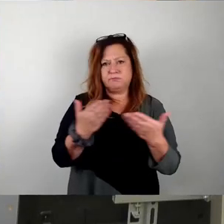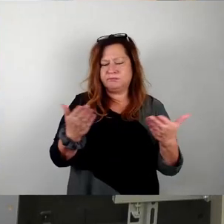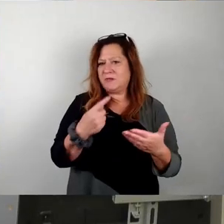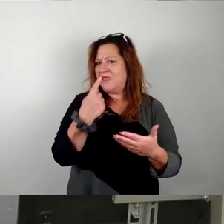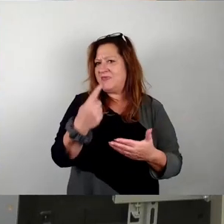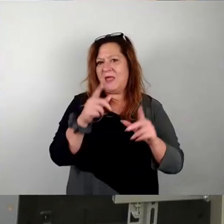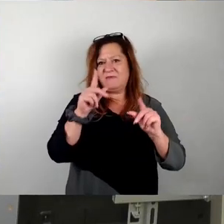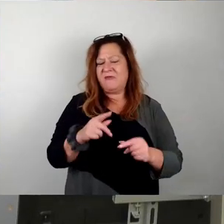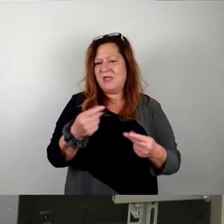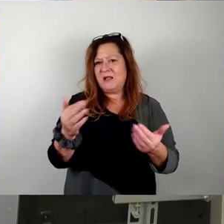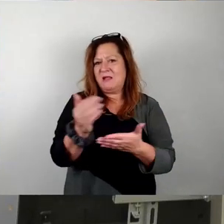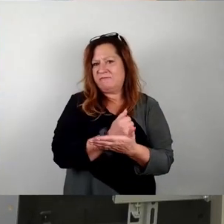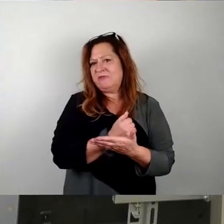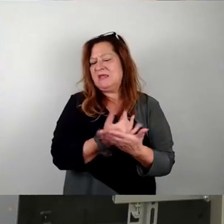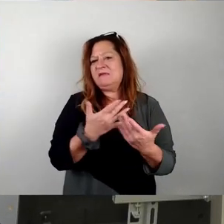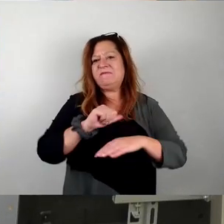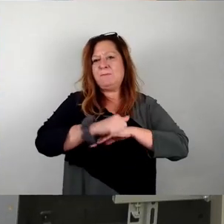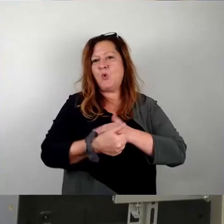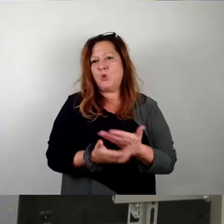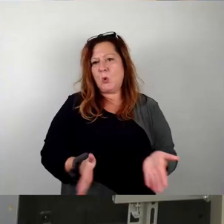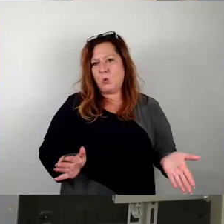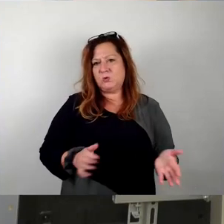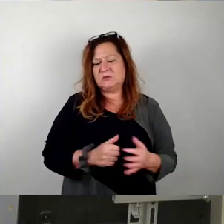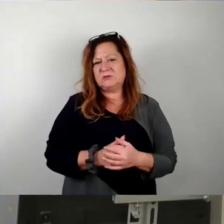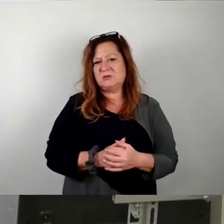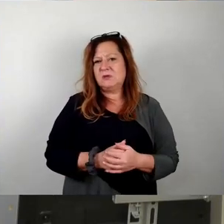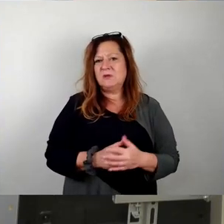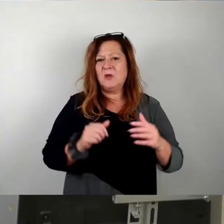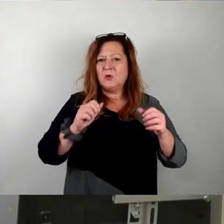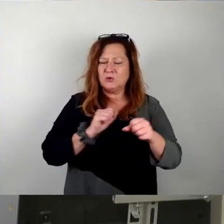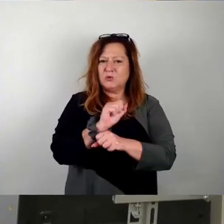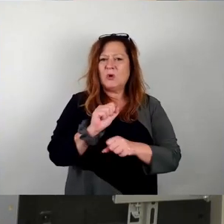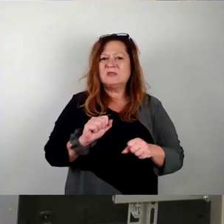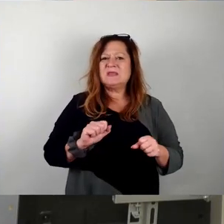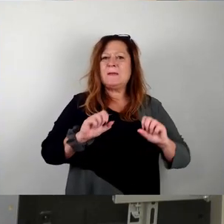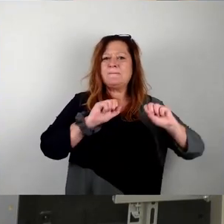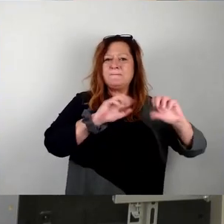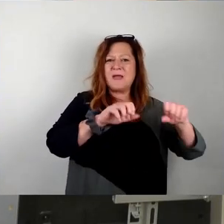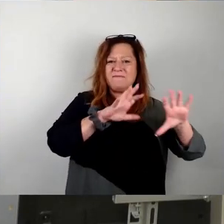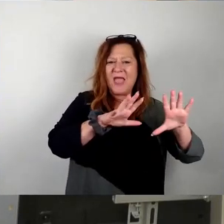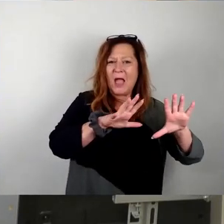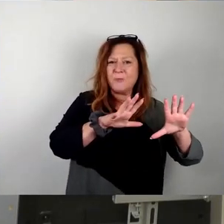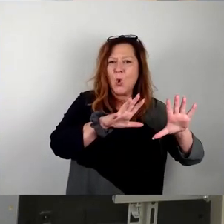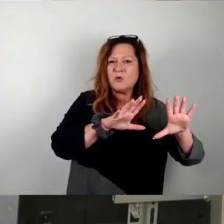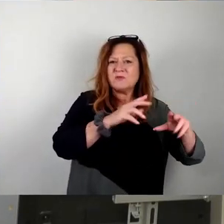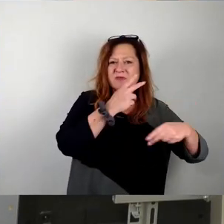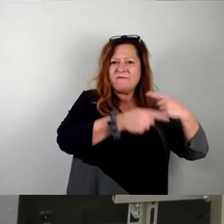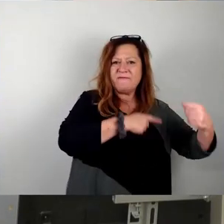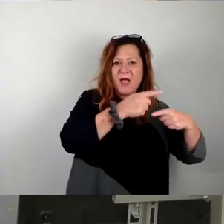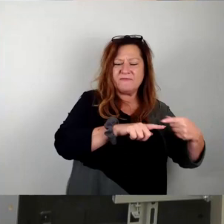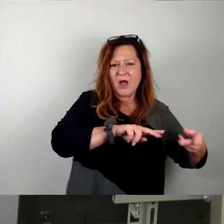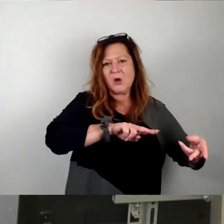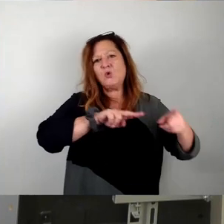missgönnen. Dennoch bedeutet die Umstellung vom Bewerbungs- zum Nominierungsverfahren, dass der